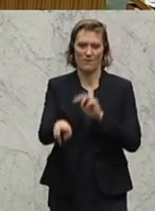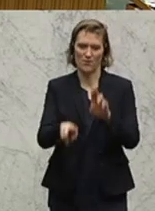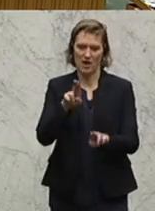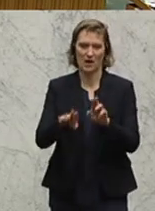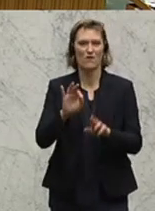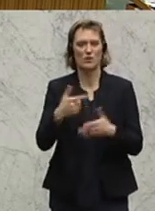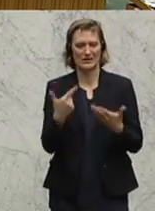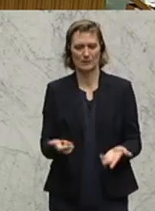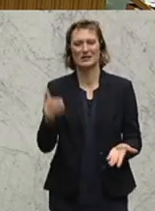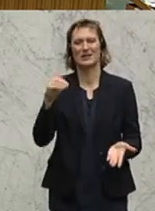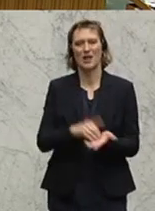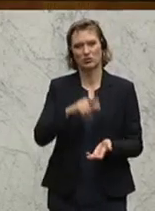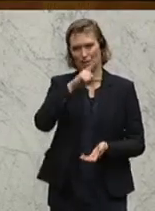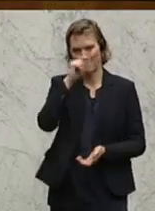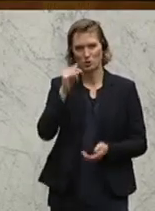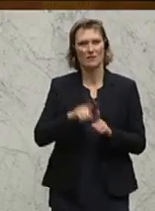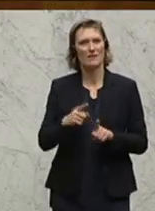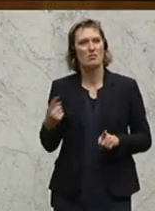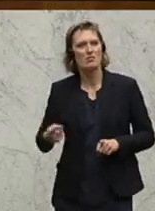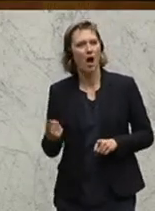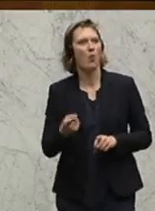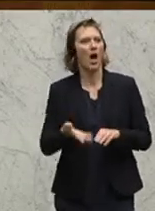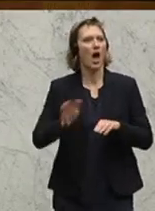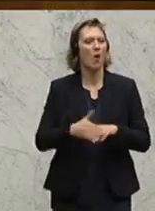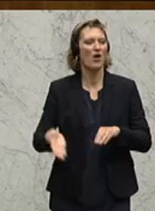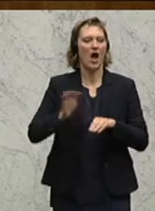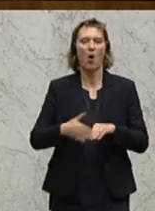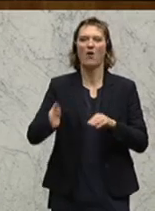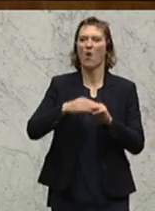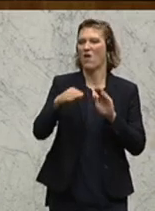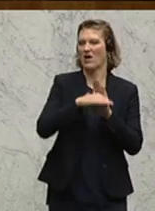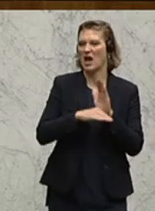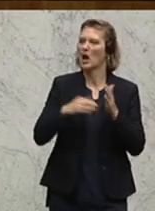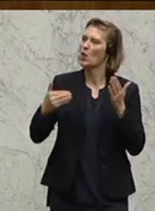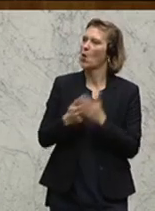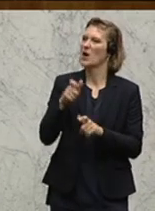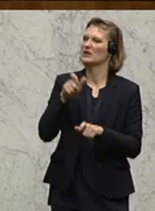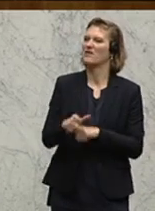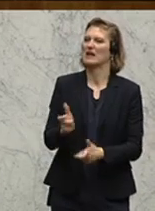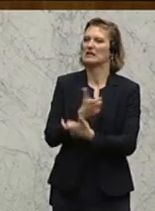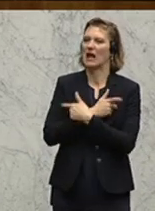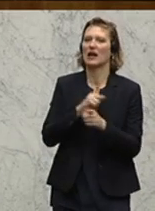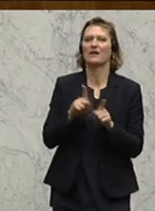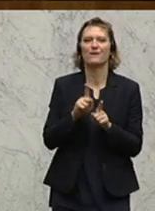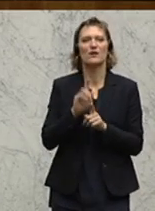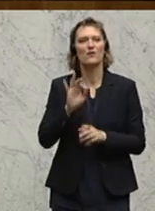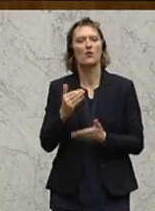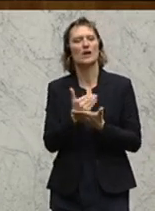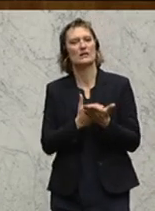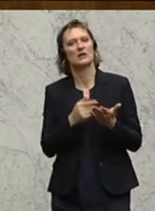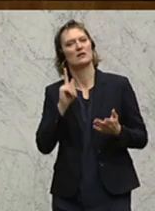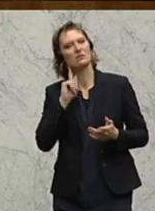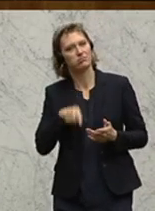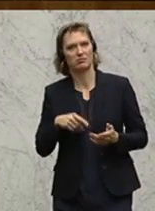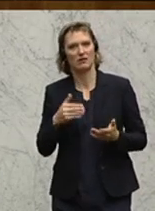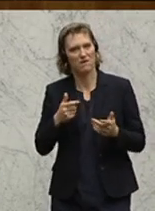für diese 70.000 Menschen, als ständig neue Regulierungen einziehen zu wollen und neue juristische Zwangsjacken den Bediensteten dort anziehen